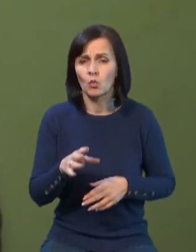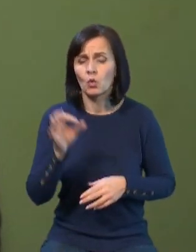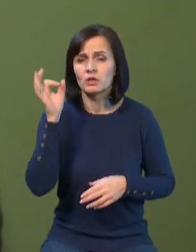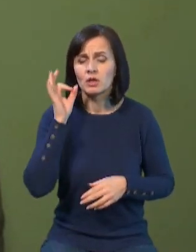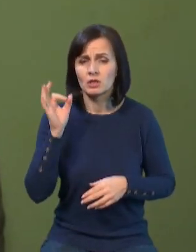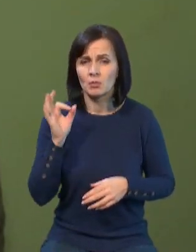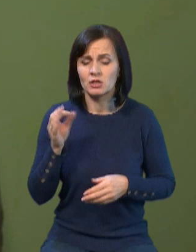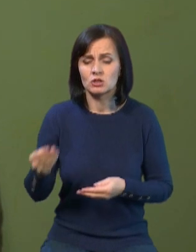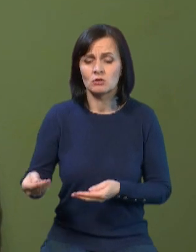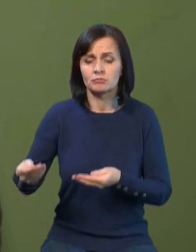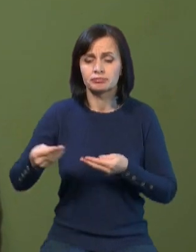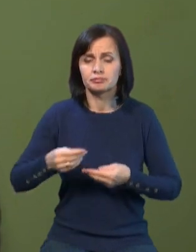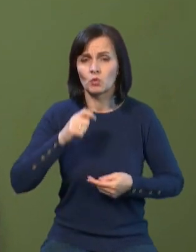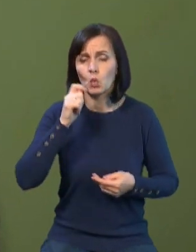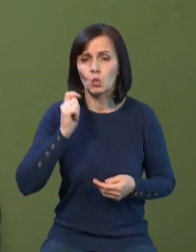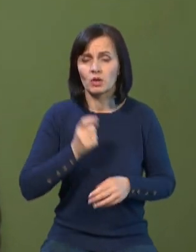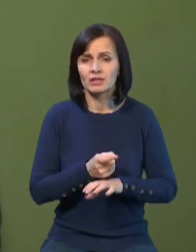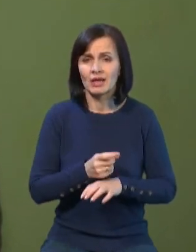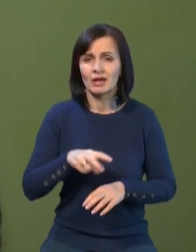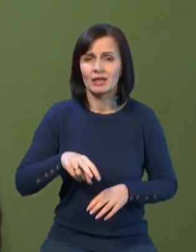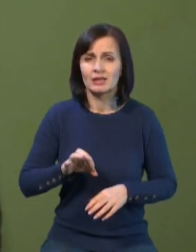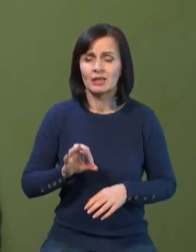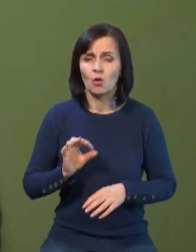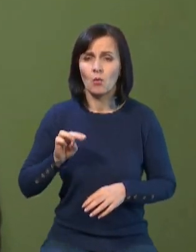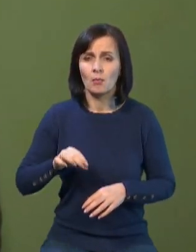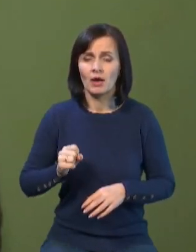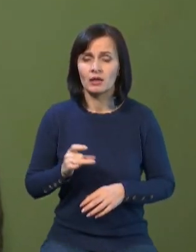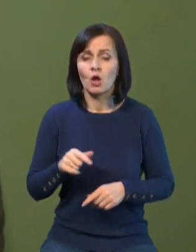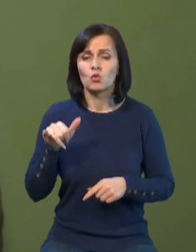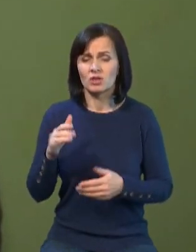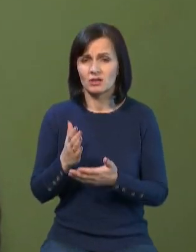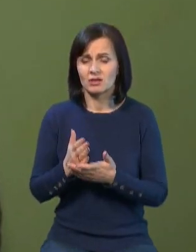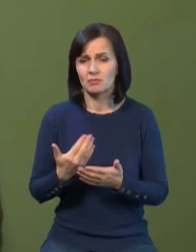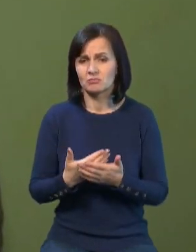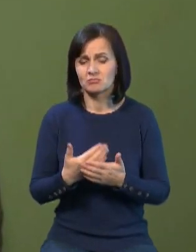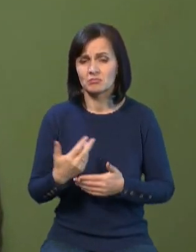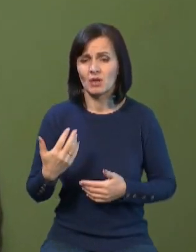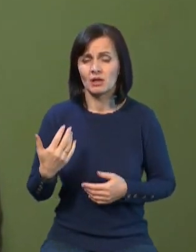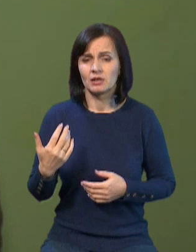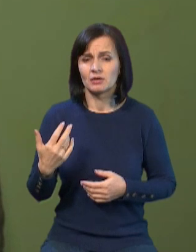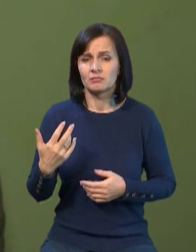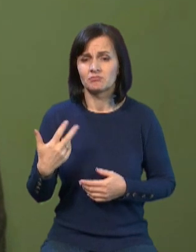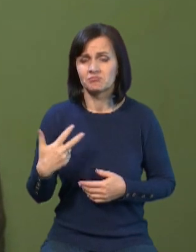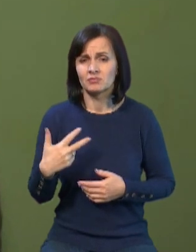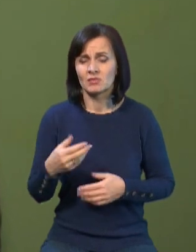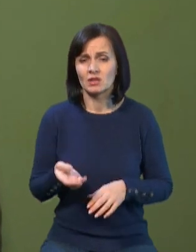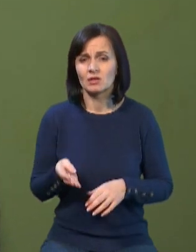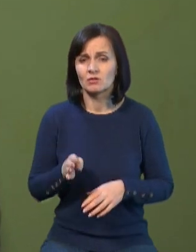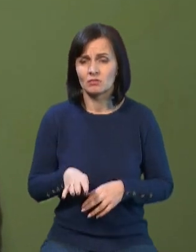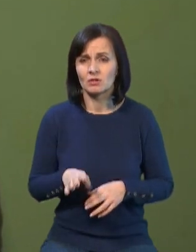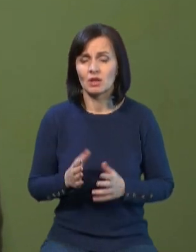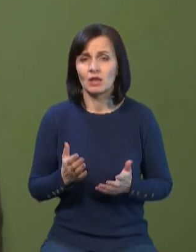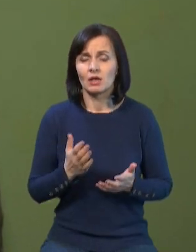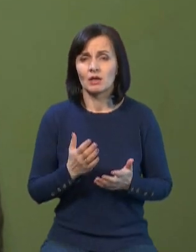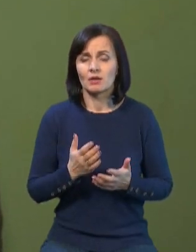«Леопард-2». Вони є в неї устрою, там близько 250 одиниців. Є у запасі, за офіційними даними, хоча б за «Мілітарі